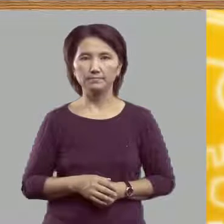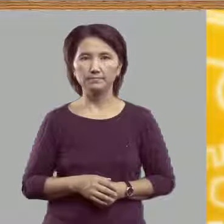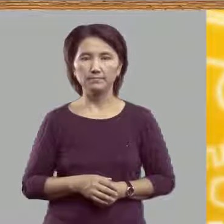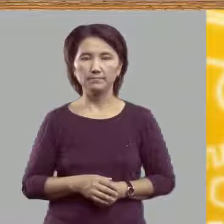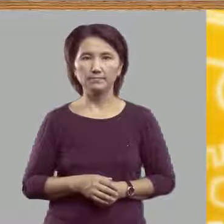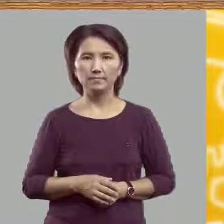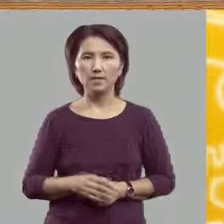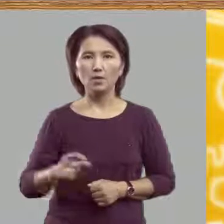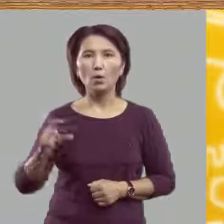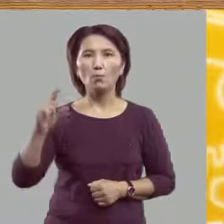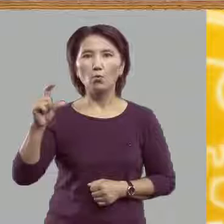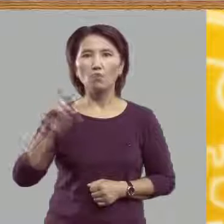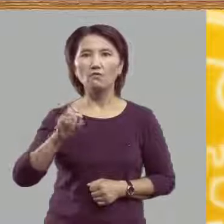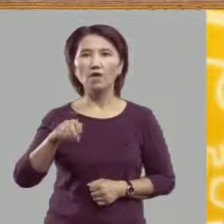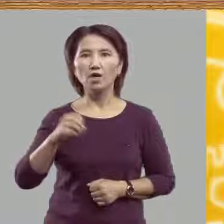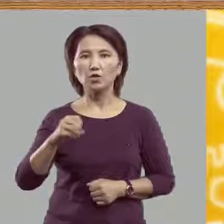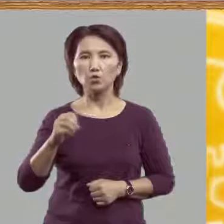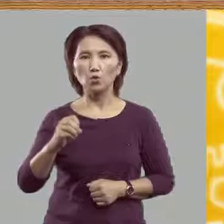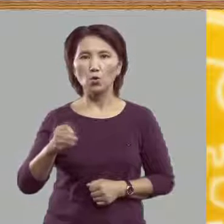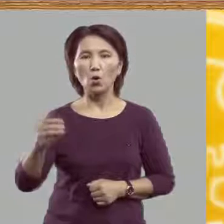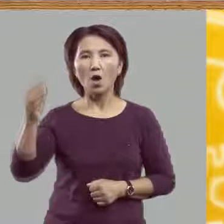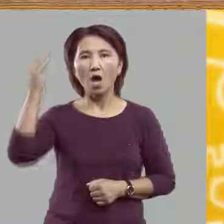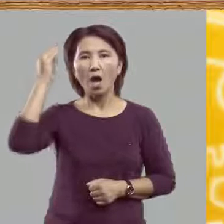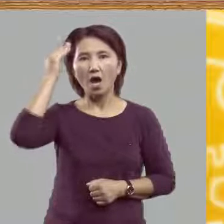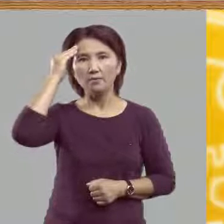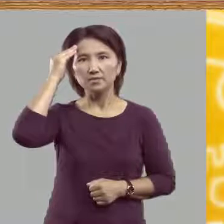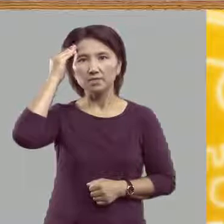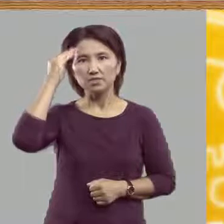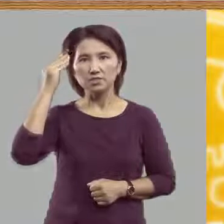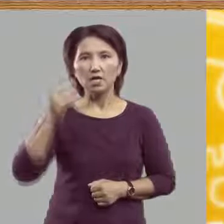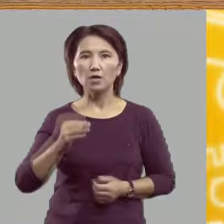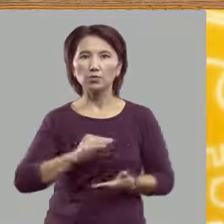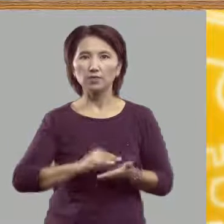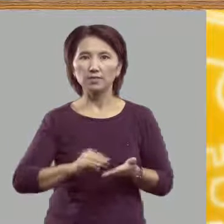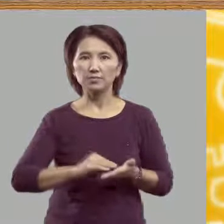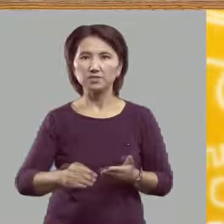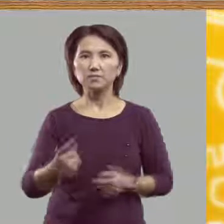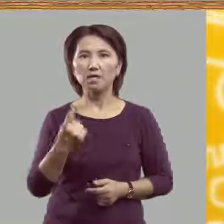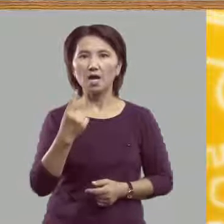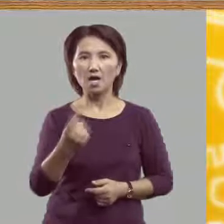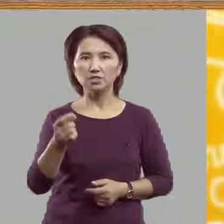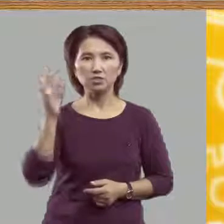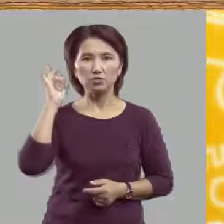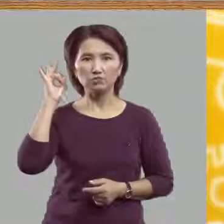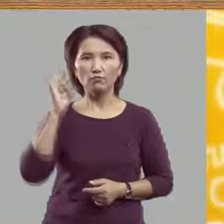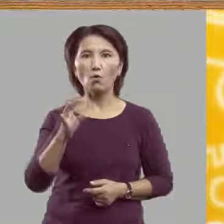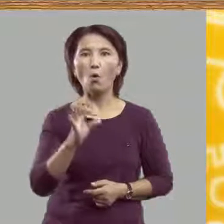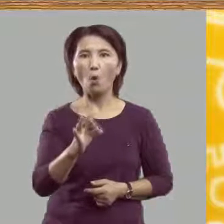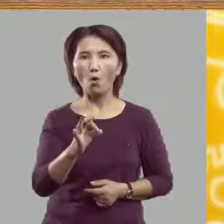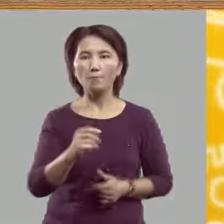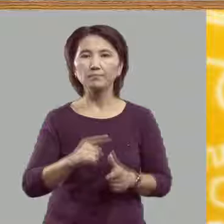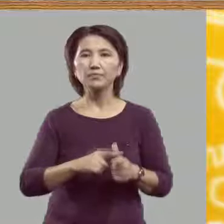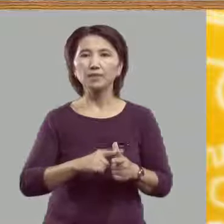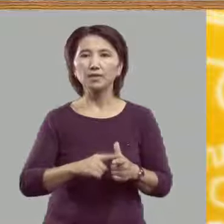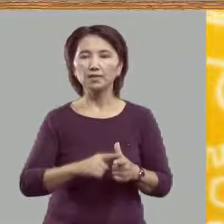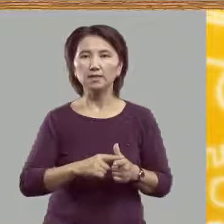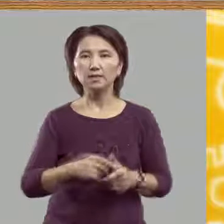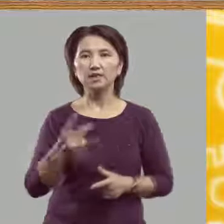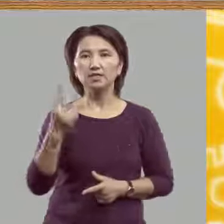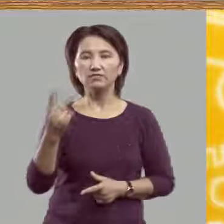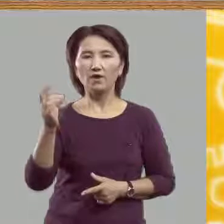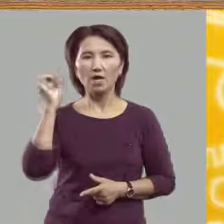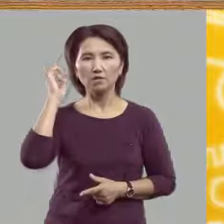Буква Ё обозначает на письме один звук О или два